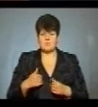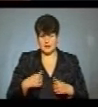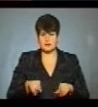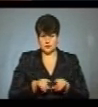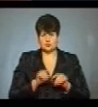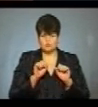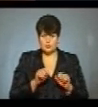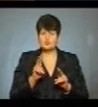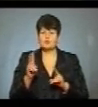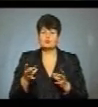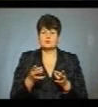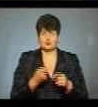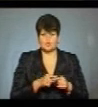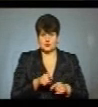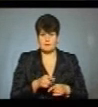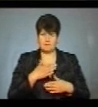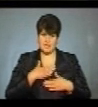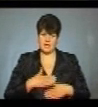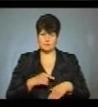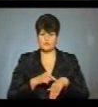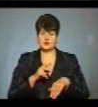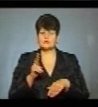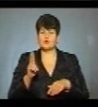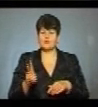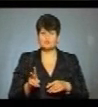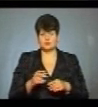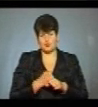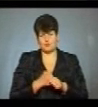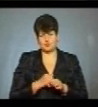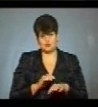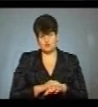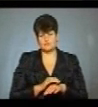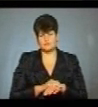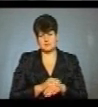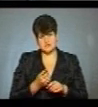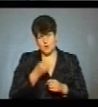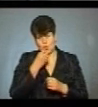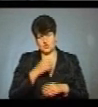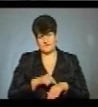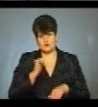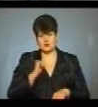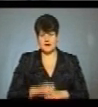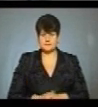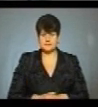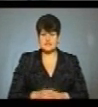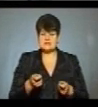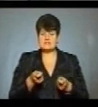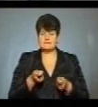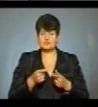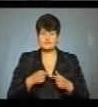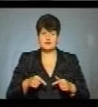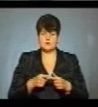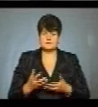можемо тим, хто потребує цього. Приємно відчувати, що ти комусь зробиш добро. Це хороше відчуття. Завідувачка відділу